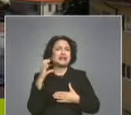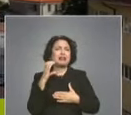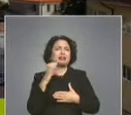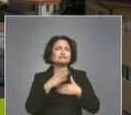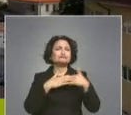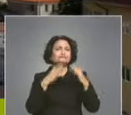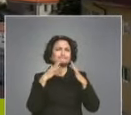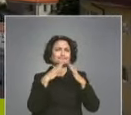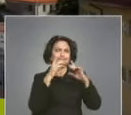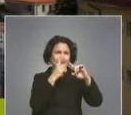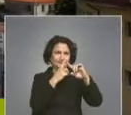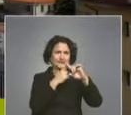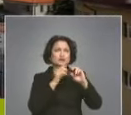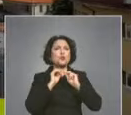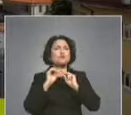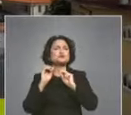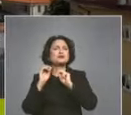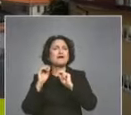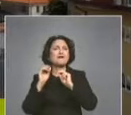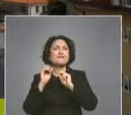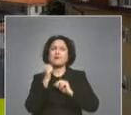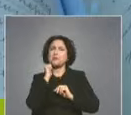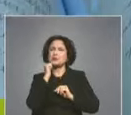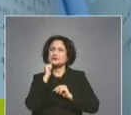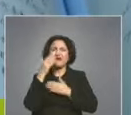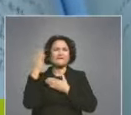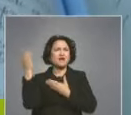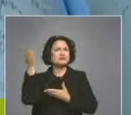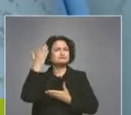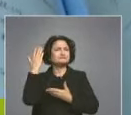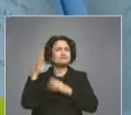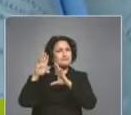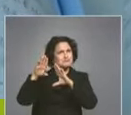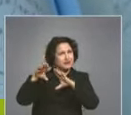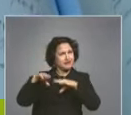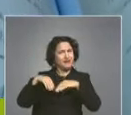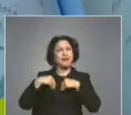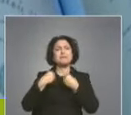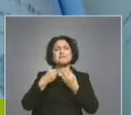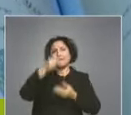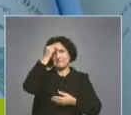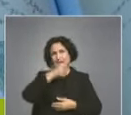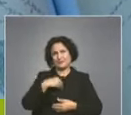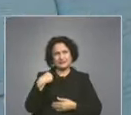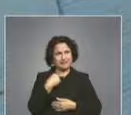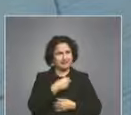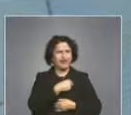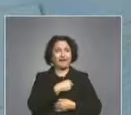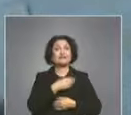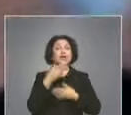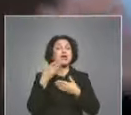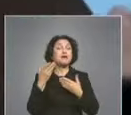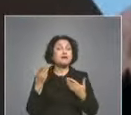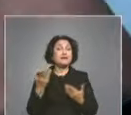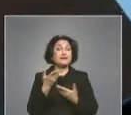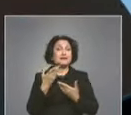него. Докато се обучава в Москва, той приема православието, а кръсниците му са действащия таян съветник Сухотин и